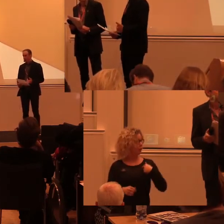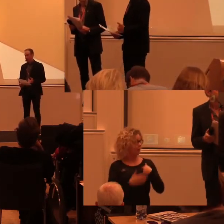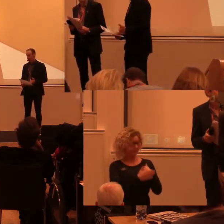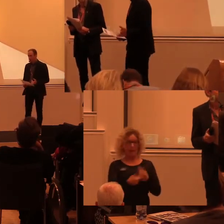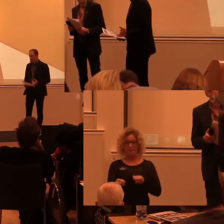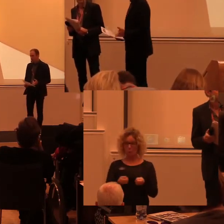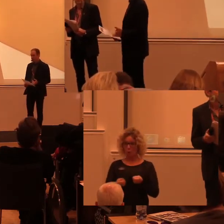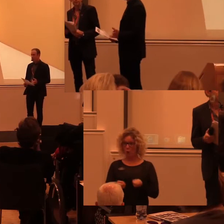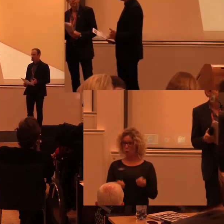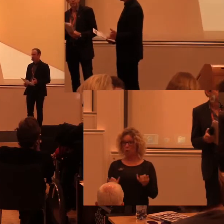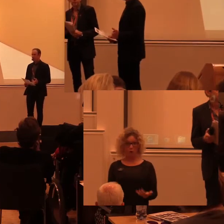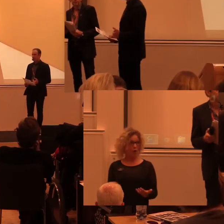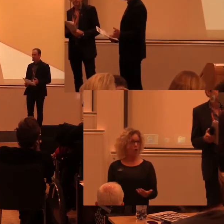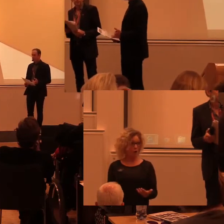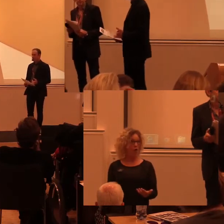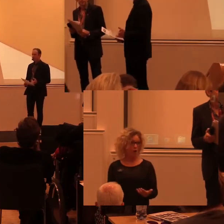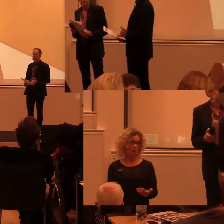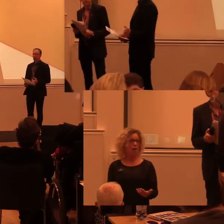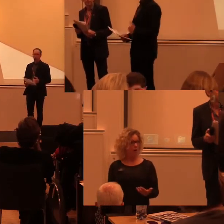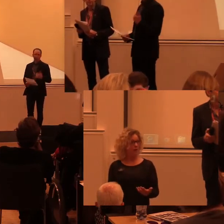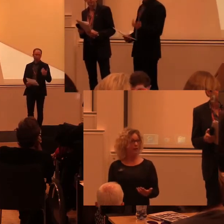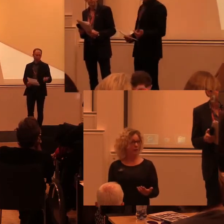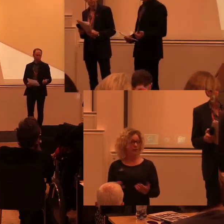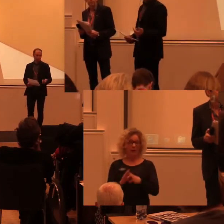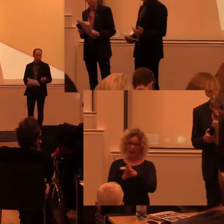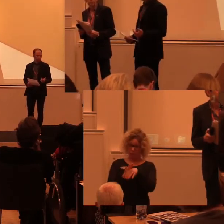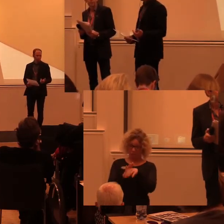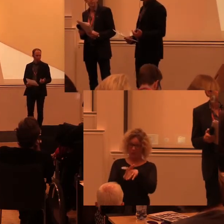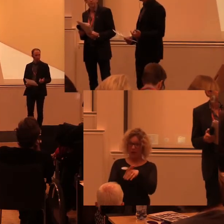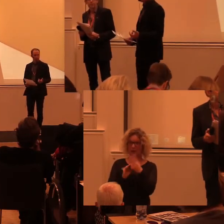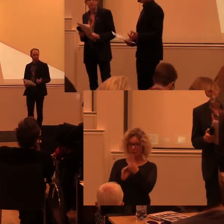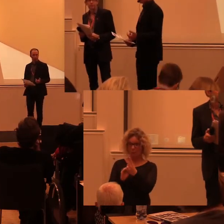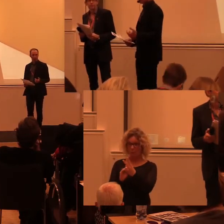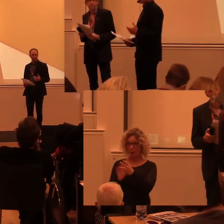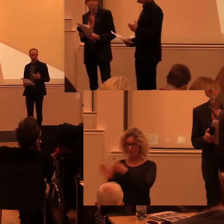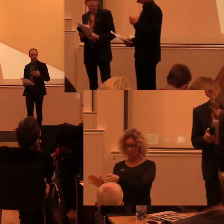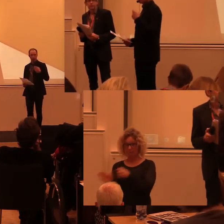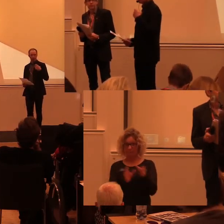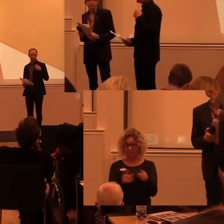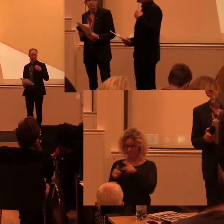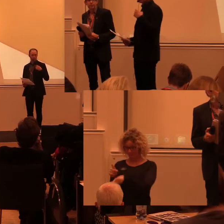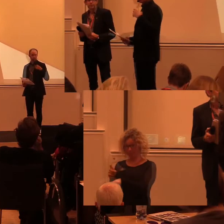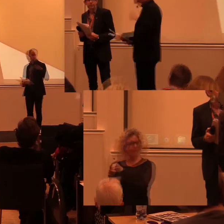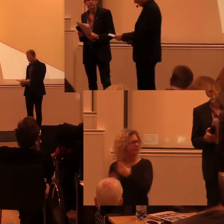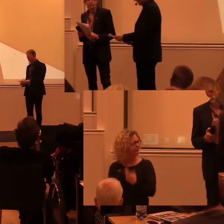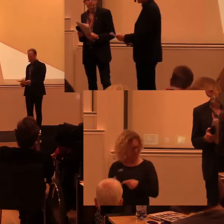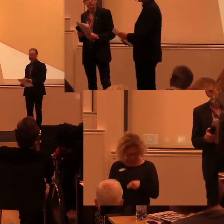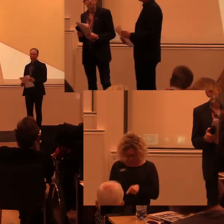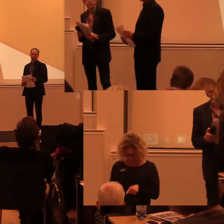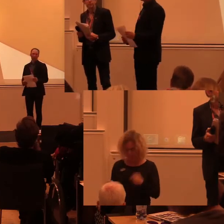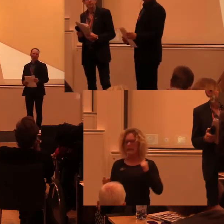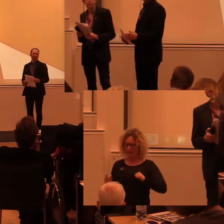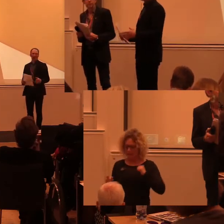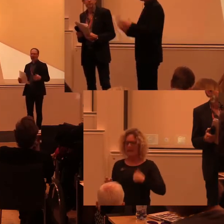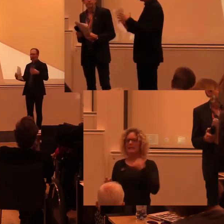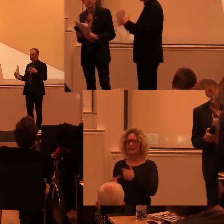dagen i stort. På eftermiddagen har vi två spår. Där det ena spåret om tillgänglighet